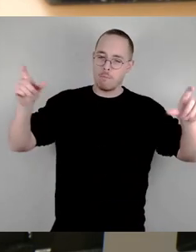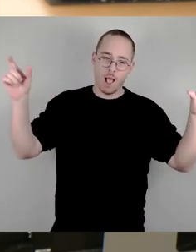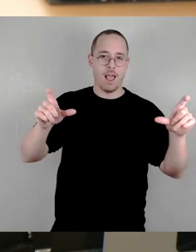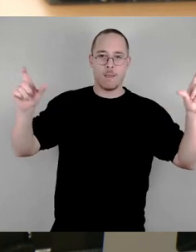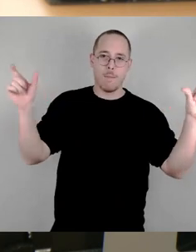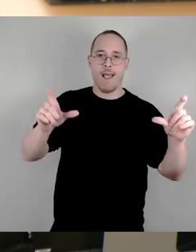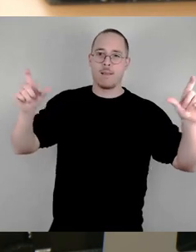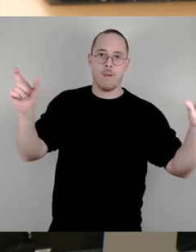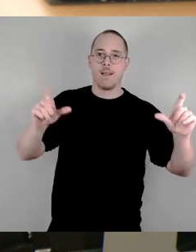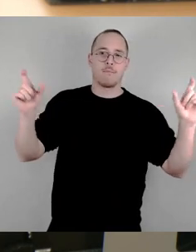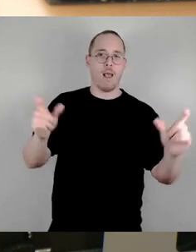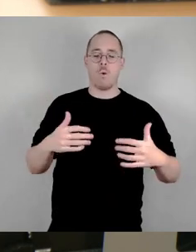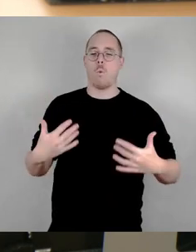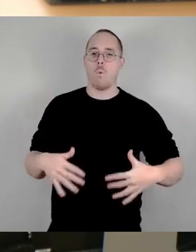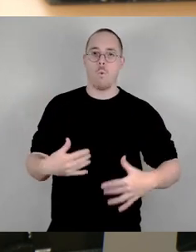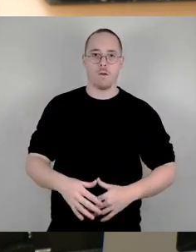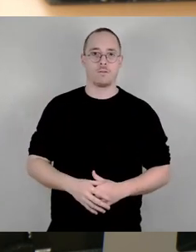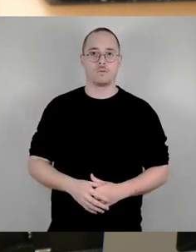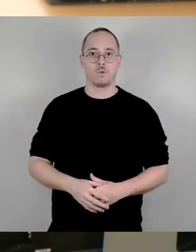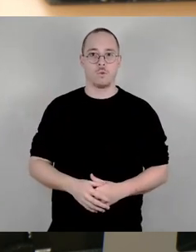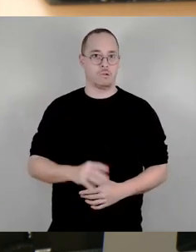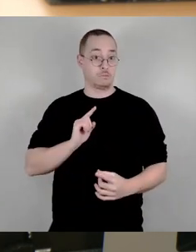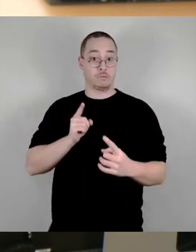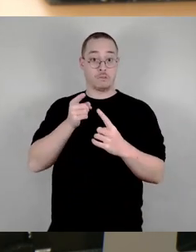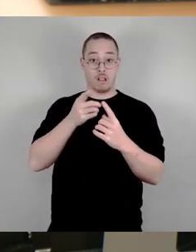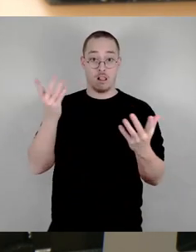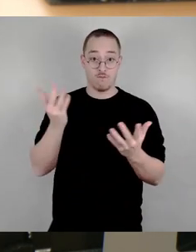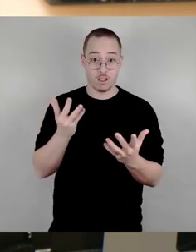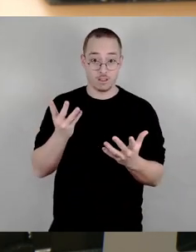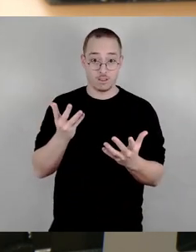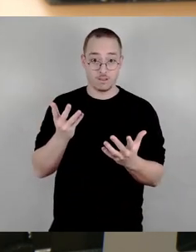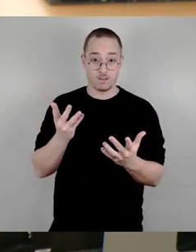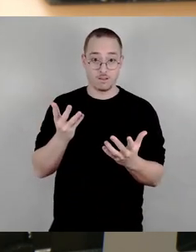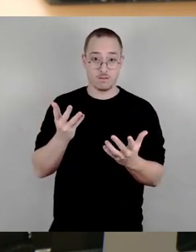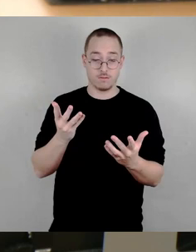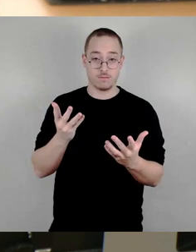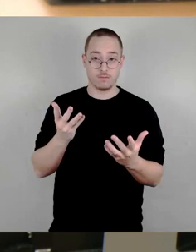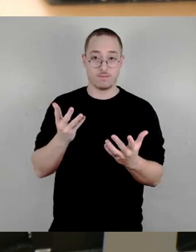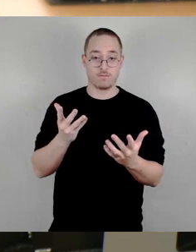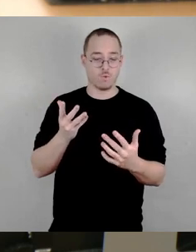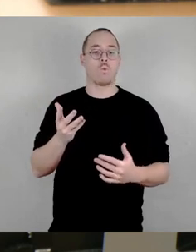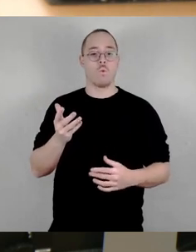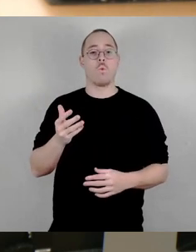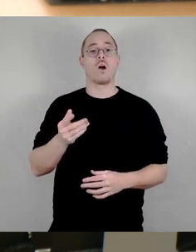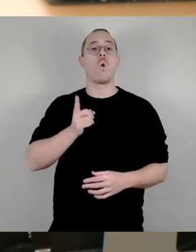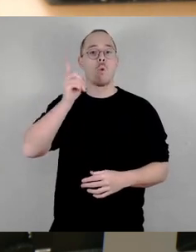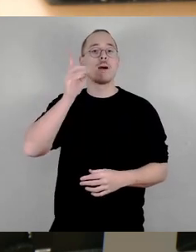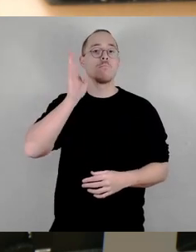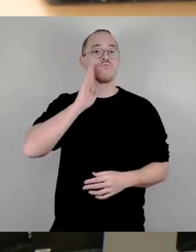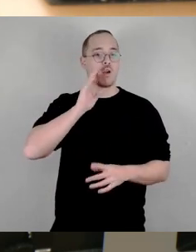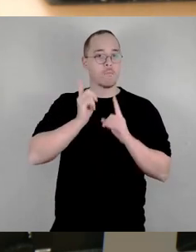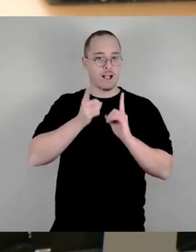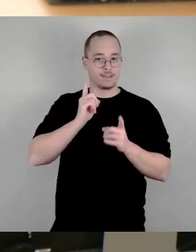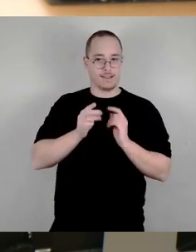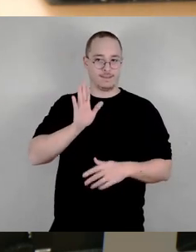Veranstaltungen? Nun, das ist ganz offensichtlich. Um das Image des Oberbürgermeisters ist es ja nicht zum